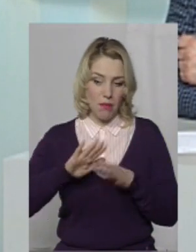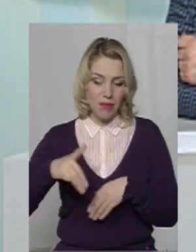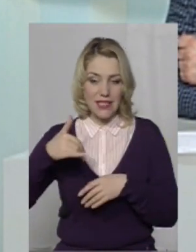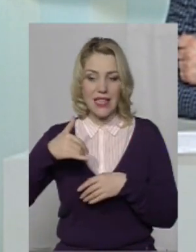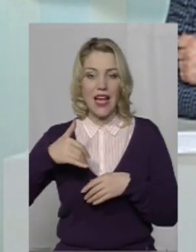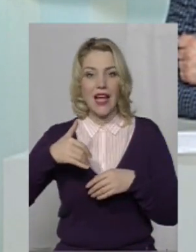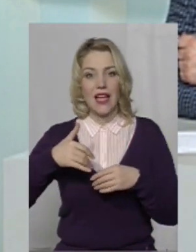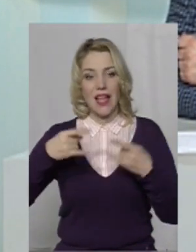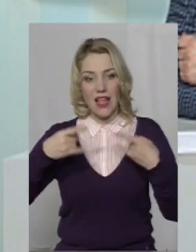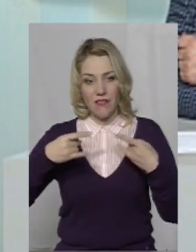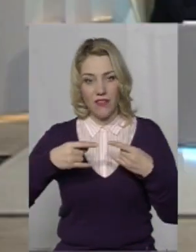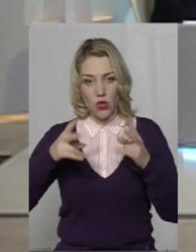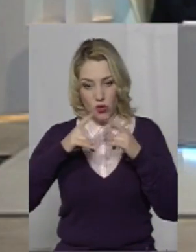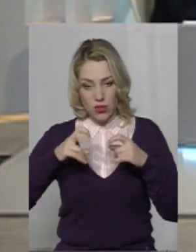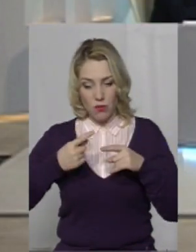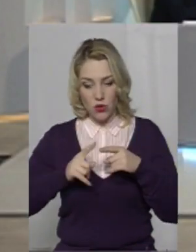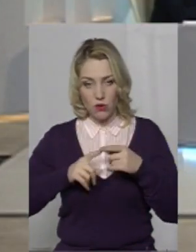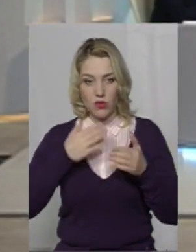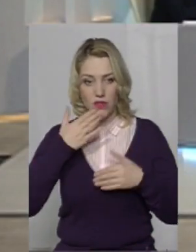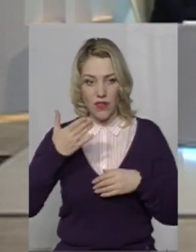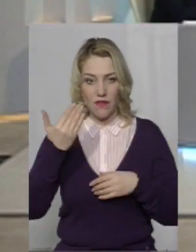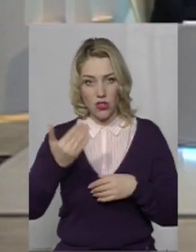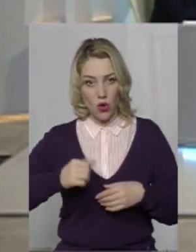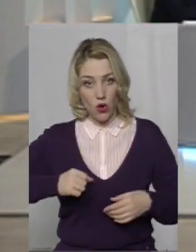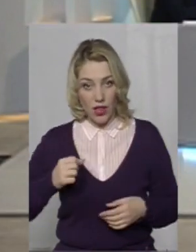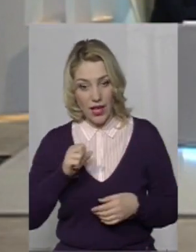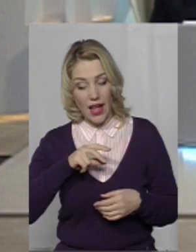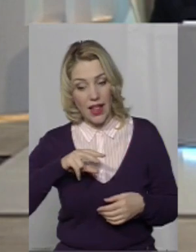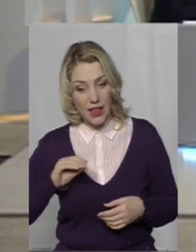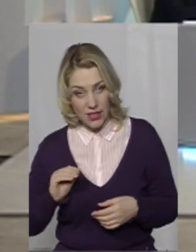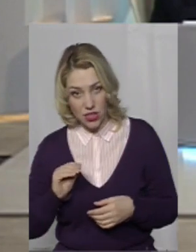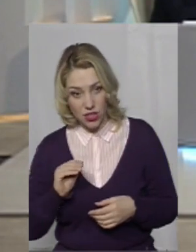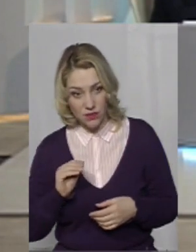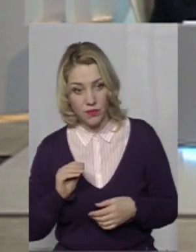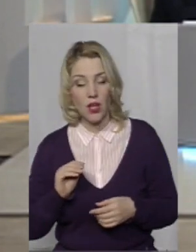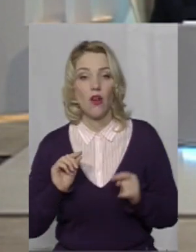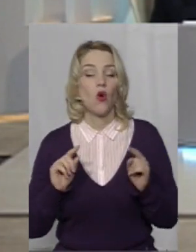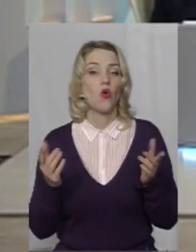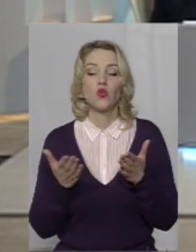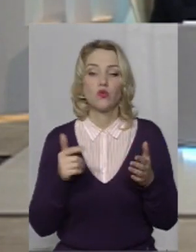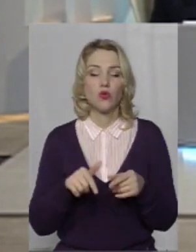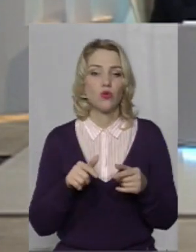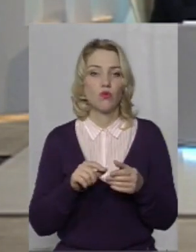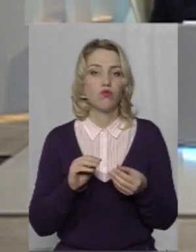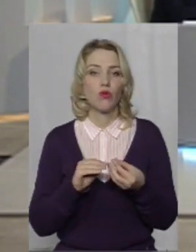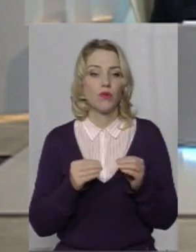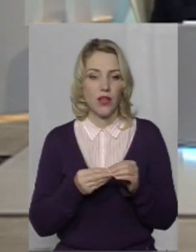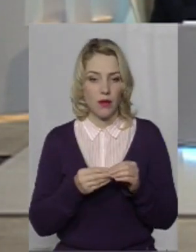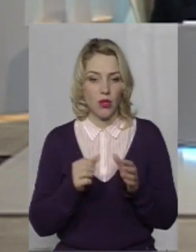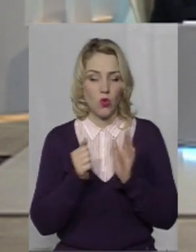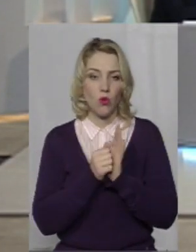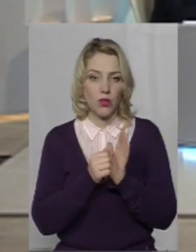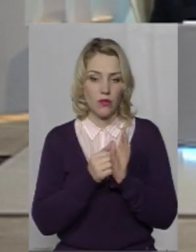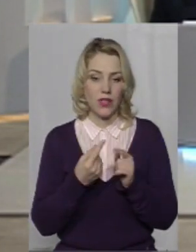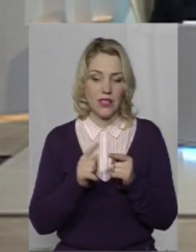завтра розібратися саме по цьому зверненню вашої колеги. Але ж, в чому тут проблема документування цього